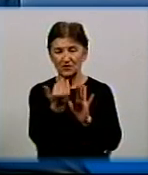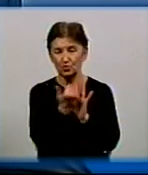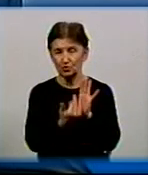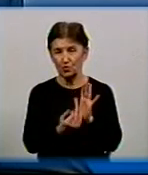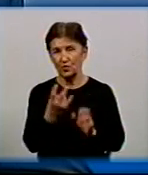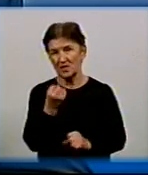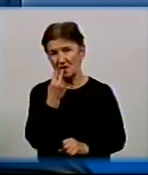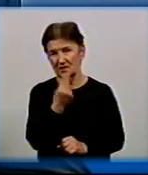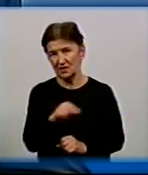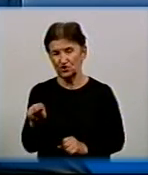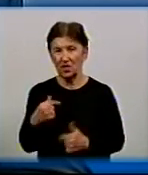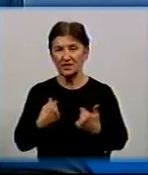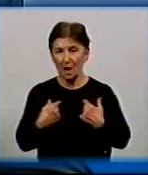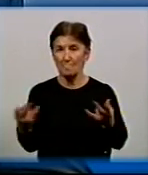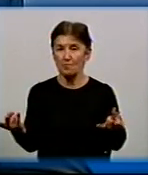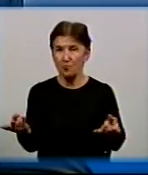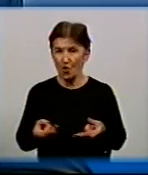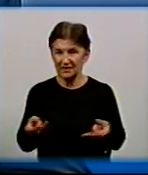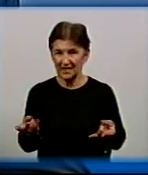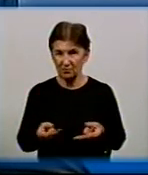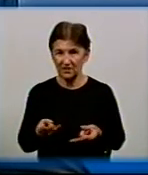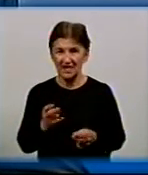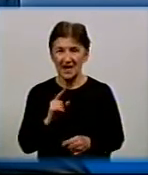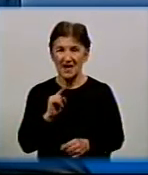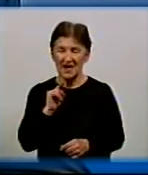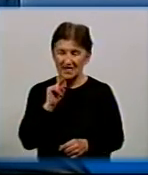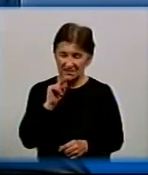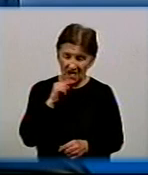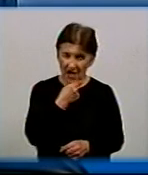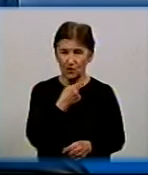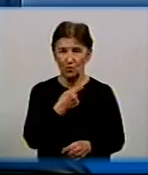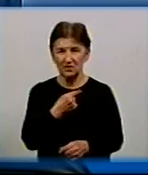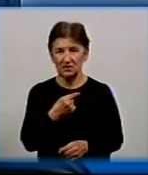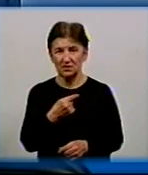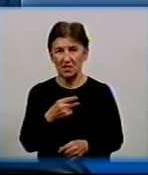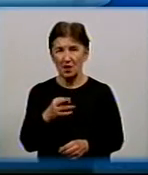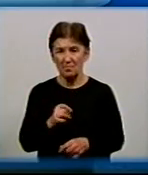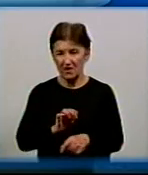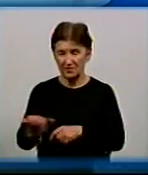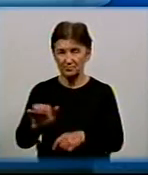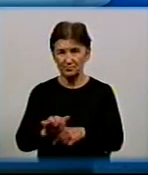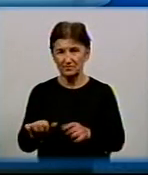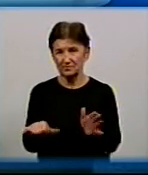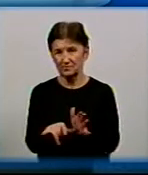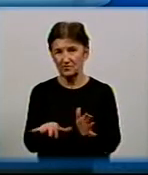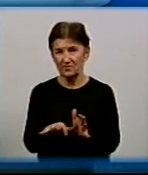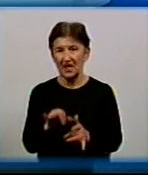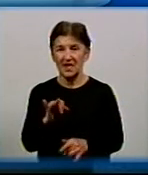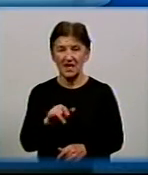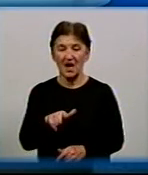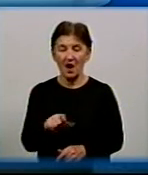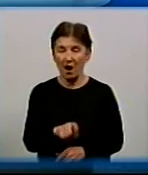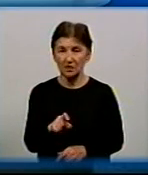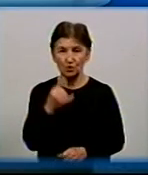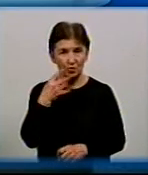краще. Тобто нам потрібно зекономити при виробництві теплової енергії, в тому числі і газ, коли